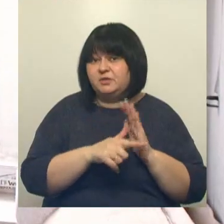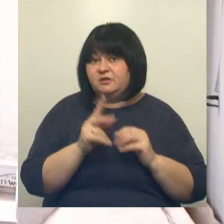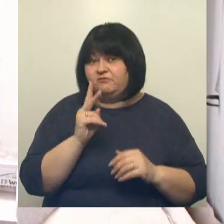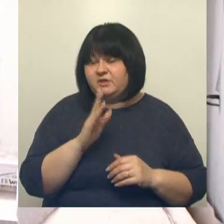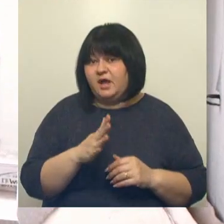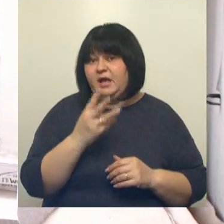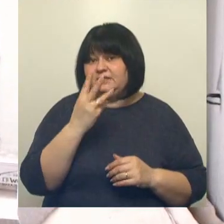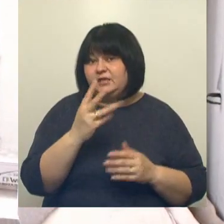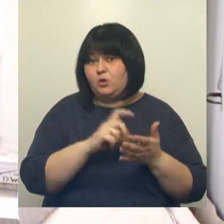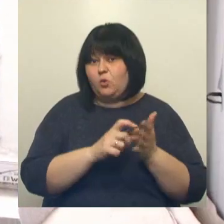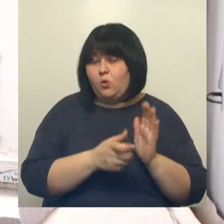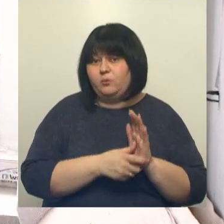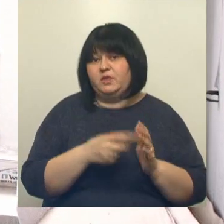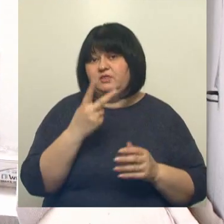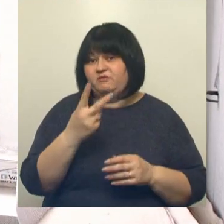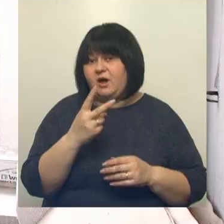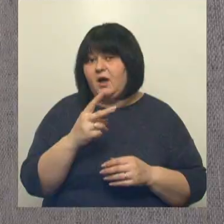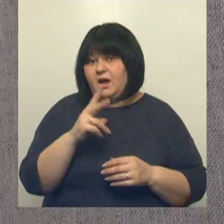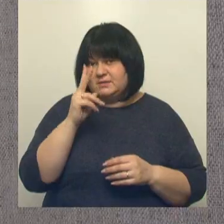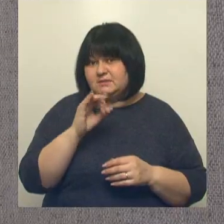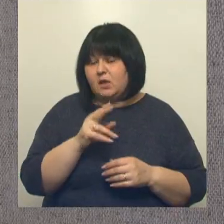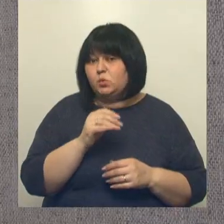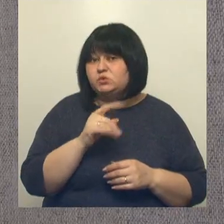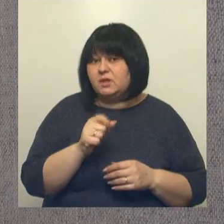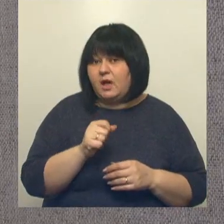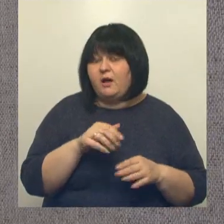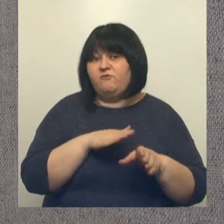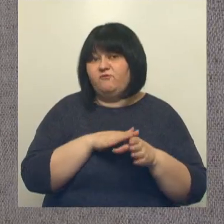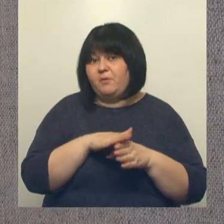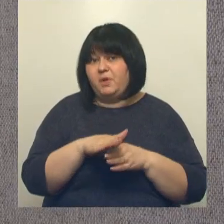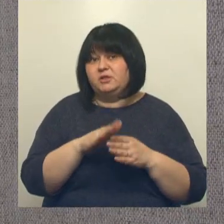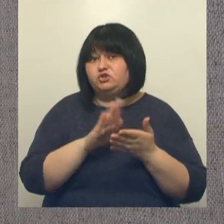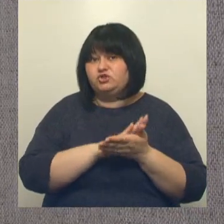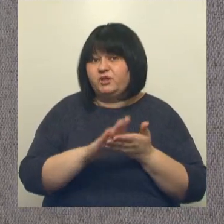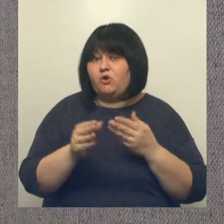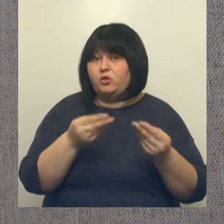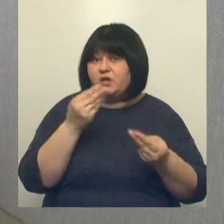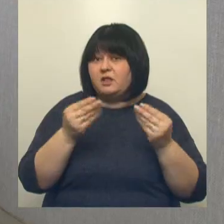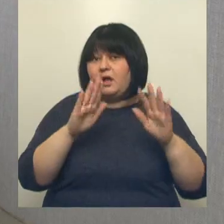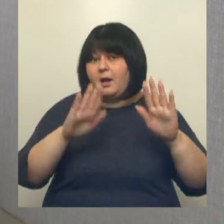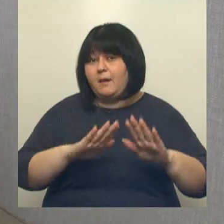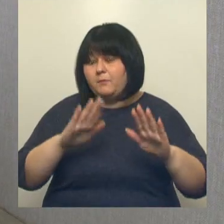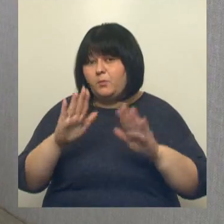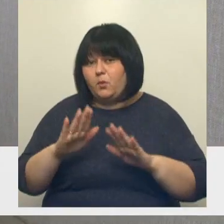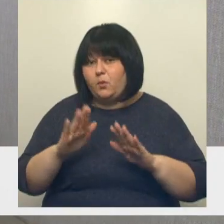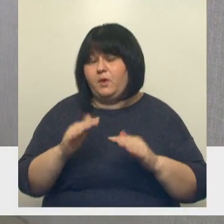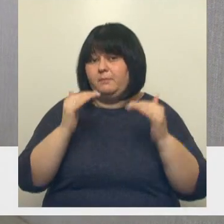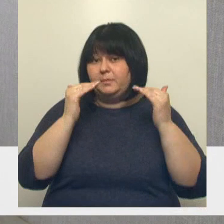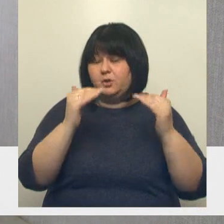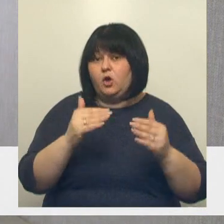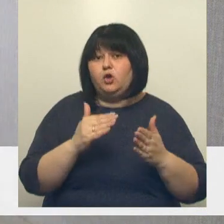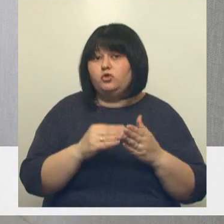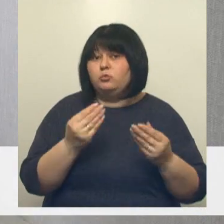комнаты, 2 санузла, кухня. Выполнена чистовая отделка. Натяжные потолки, плитка, обои. Дом еще не сдан в